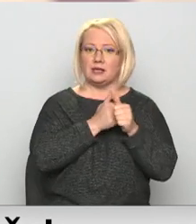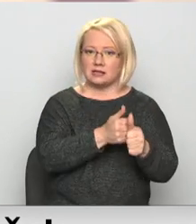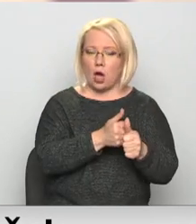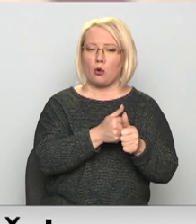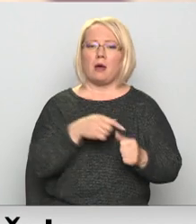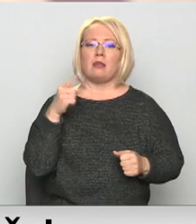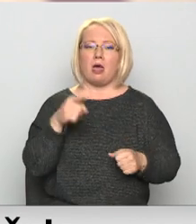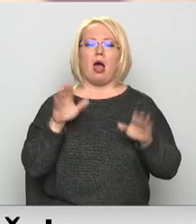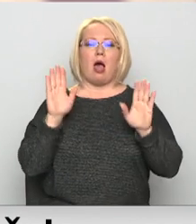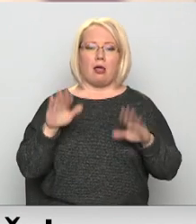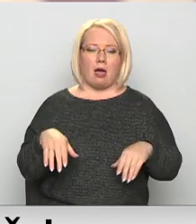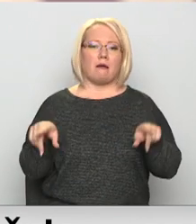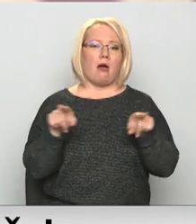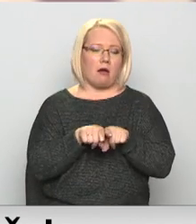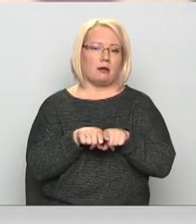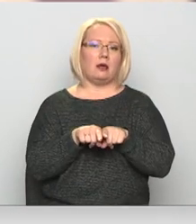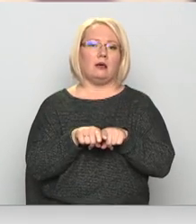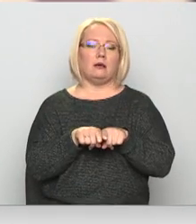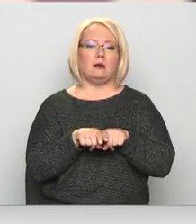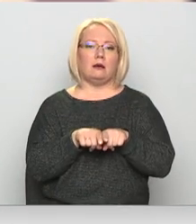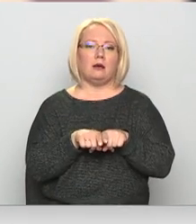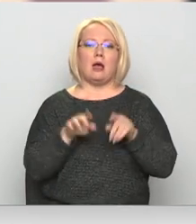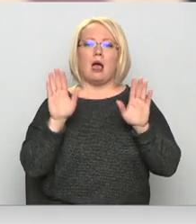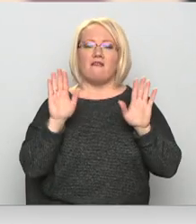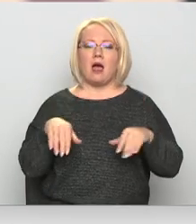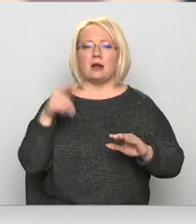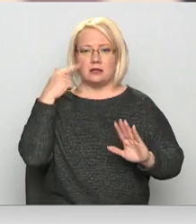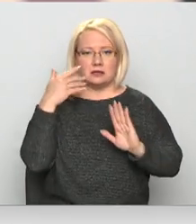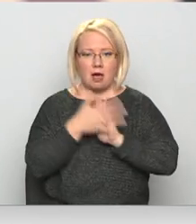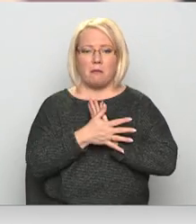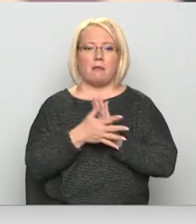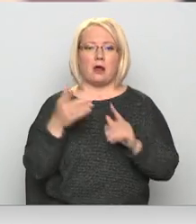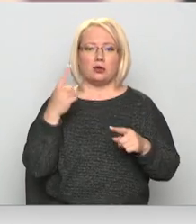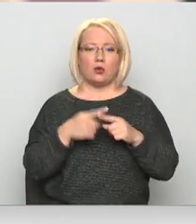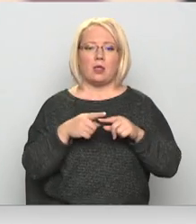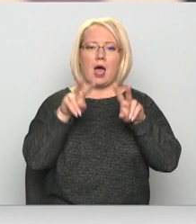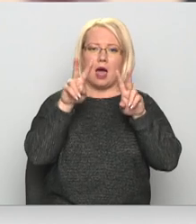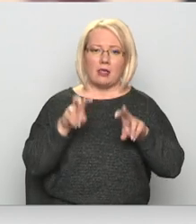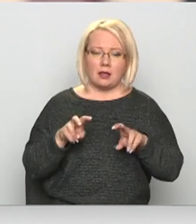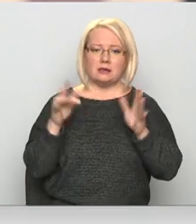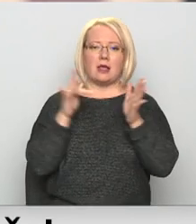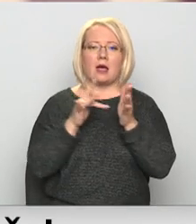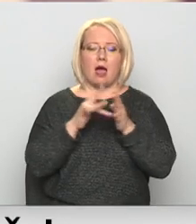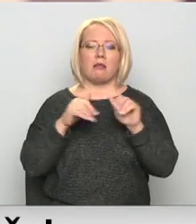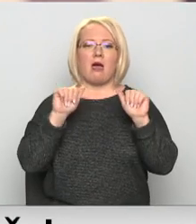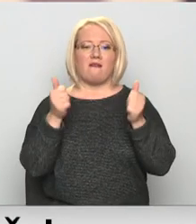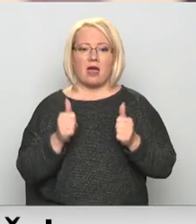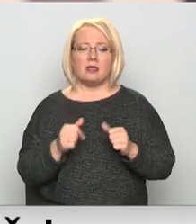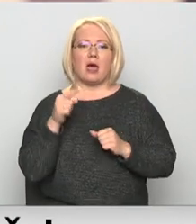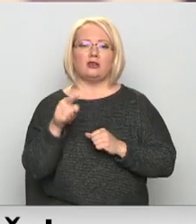tā lai arī var saprast un analizēt, kādā veidā šie